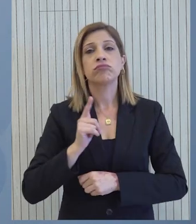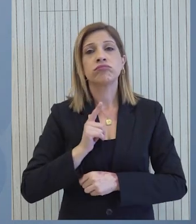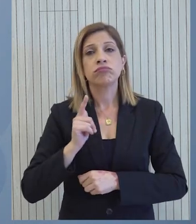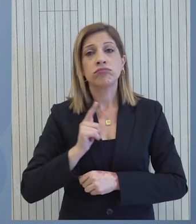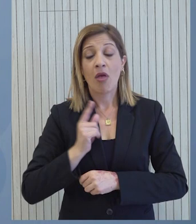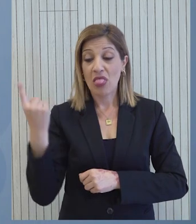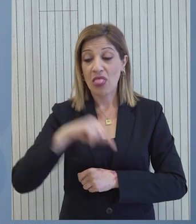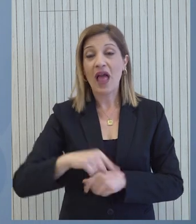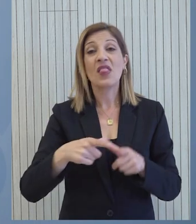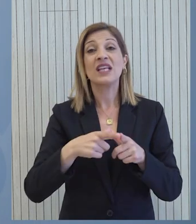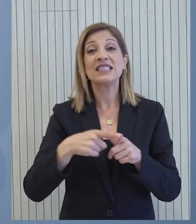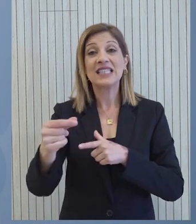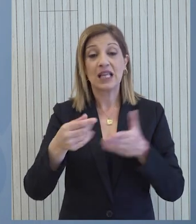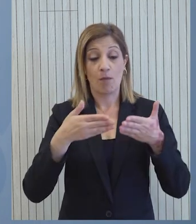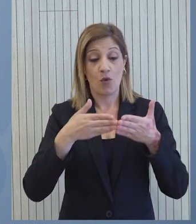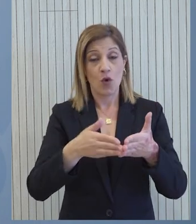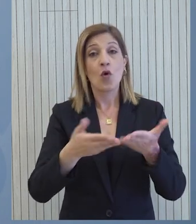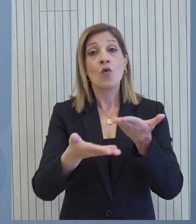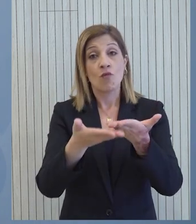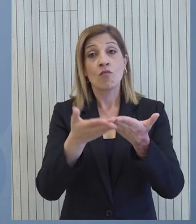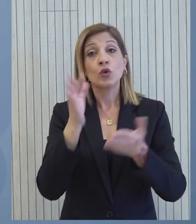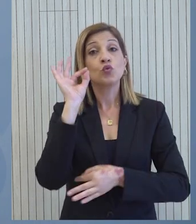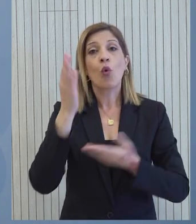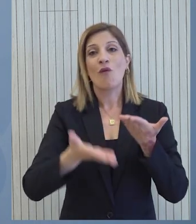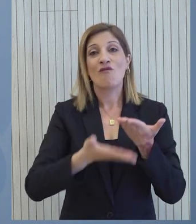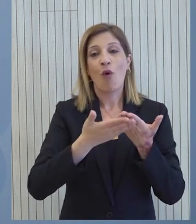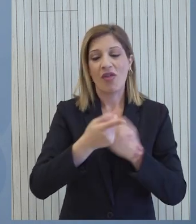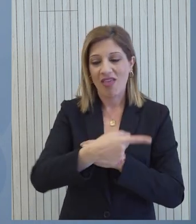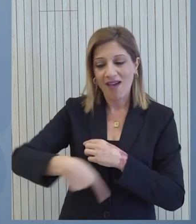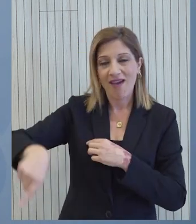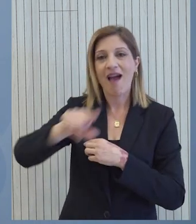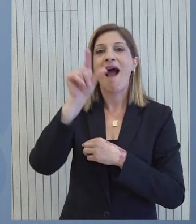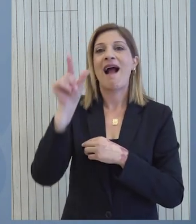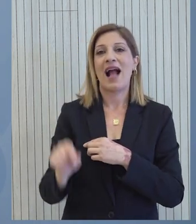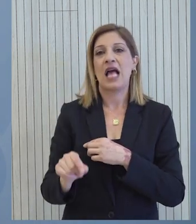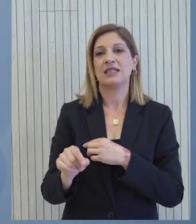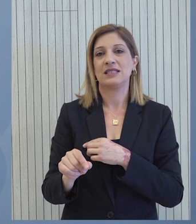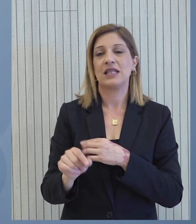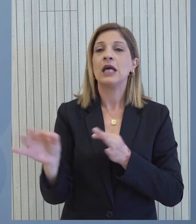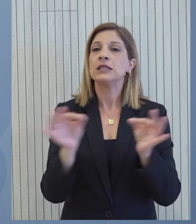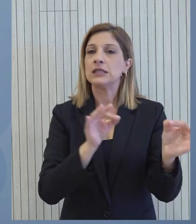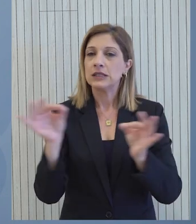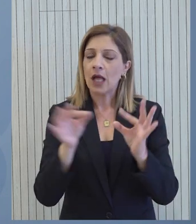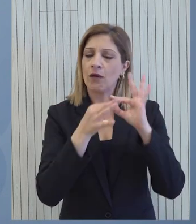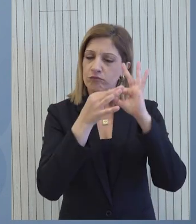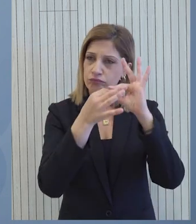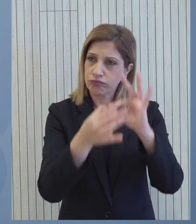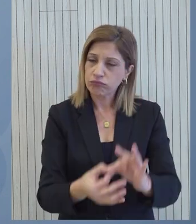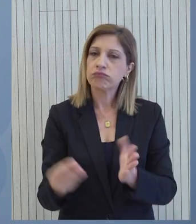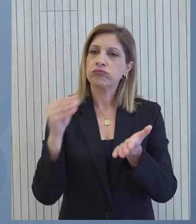να αφηχθεί στην Κύπρο με στόχο την μεταφορά τους προς τον άμαχο πληθυσμό της Γάζας βάσει του σχεδίου. Σχεδιασμοί συνεχίζονται